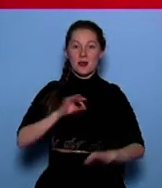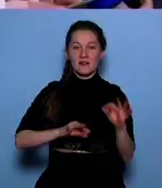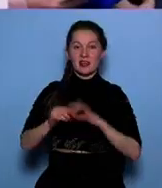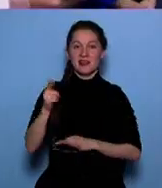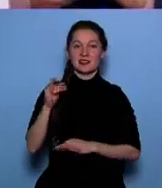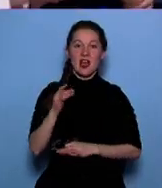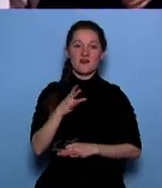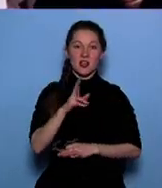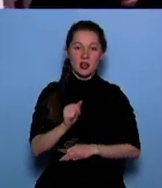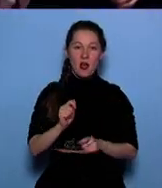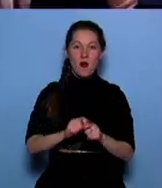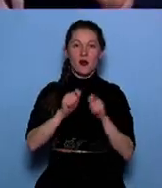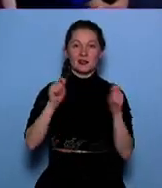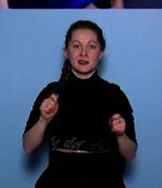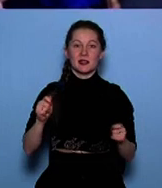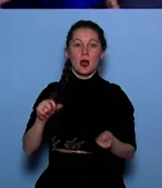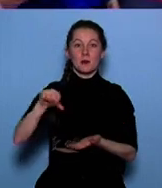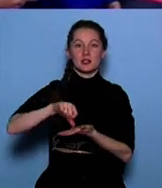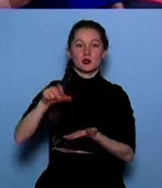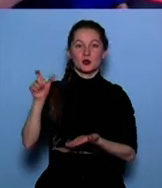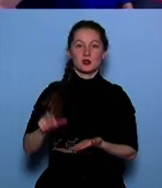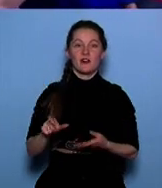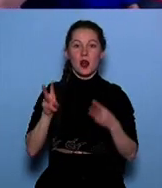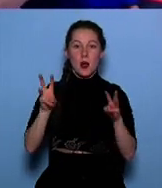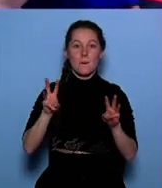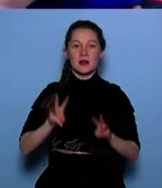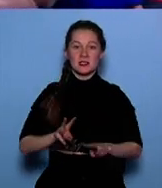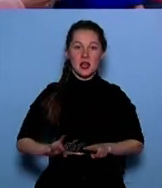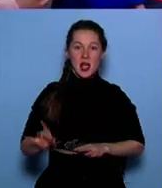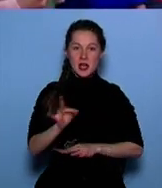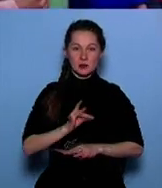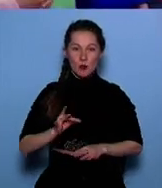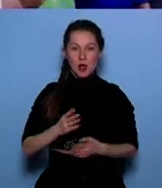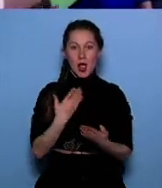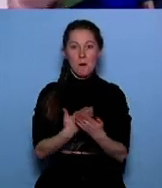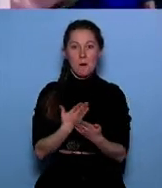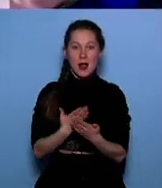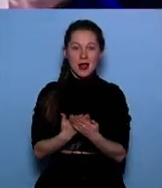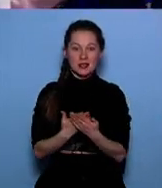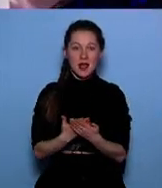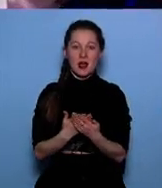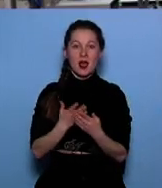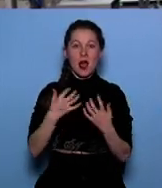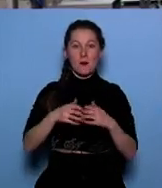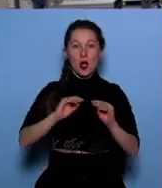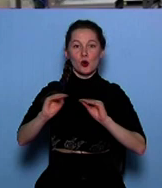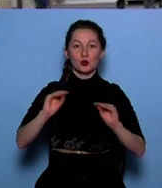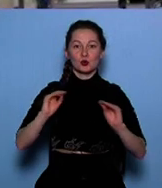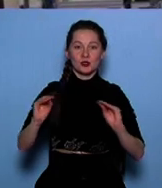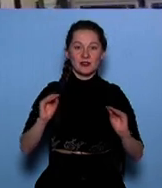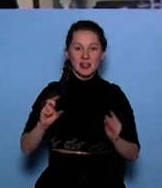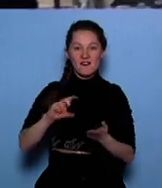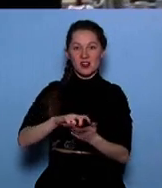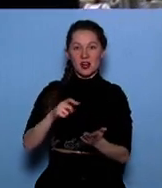На открытии мехатроники присутствовал министр промышленности республики. Гостям показали оборудование, которым оснащены классы, все